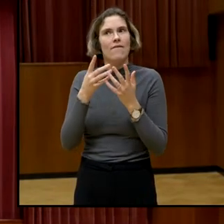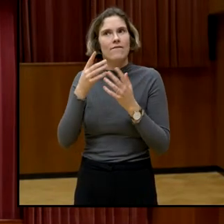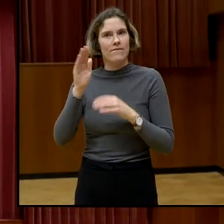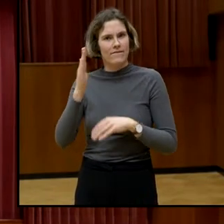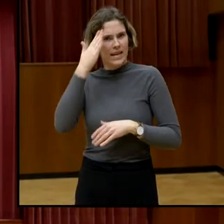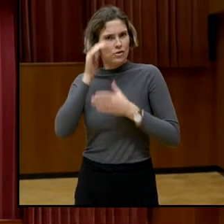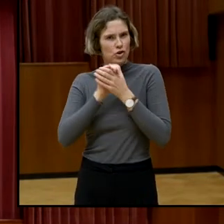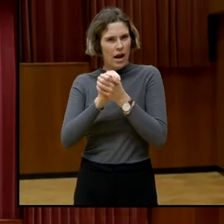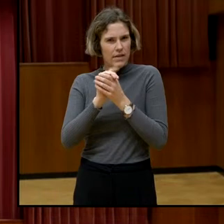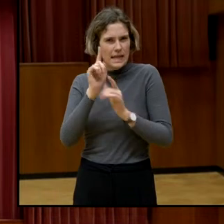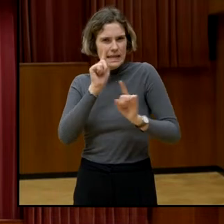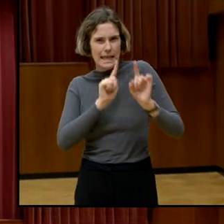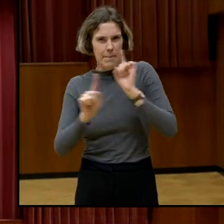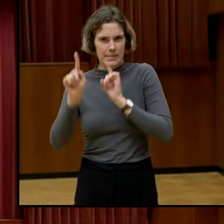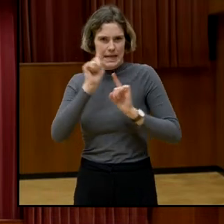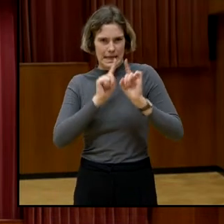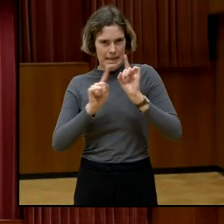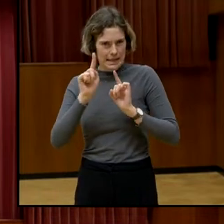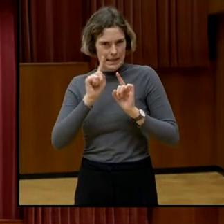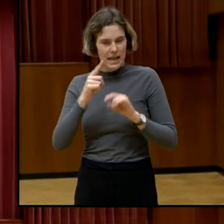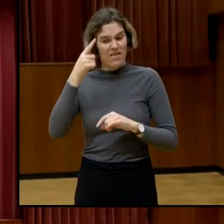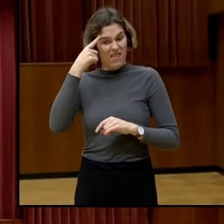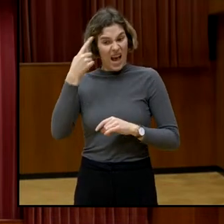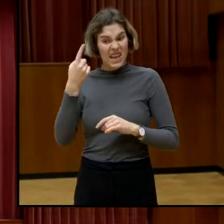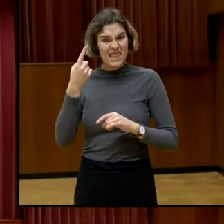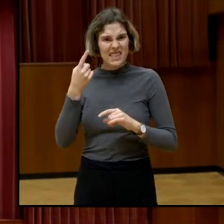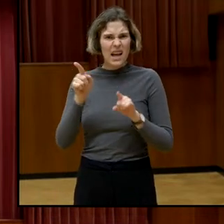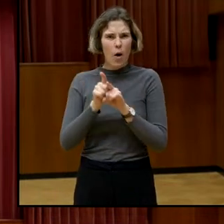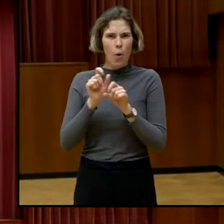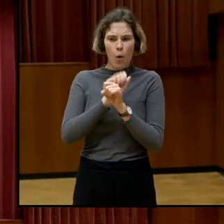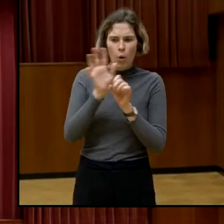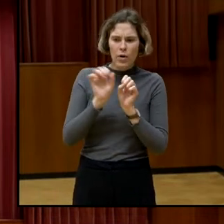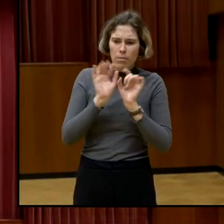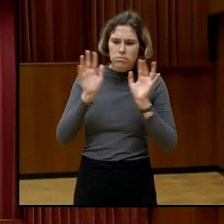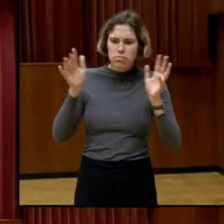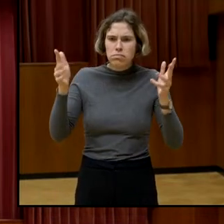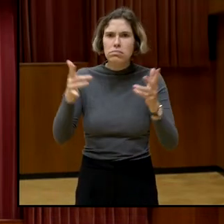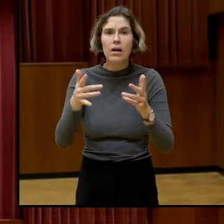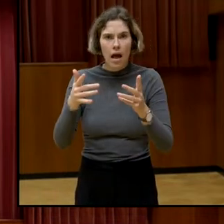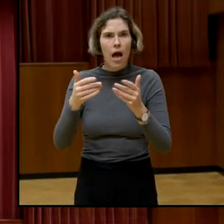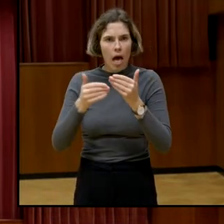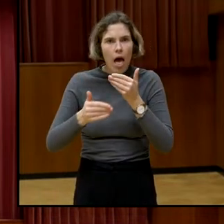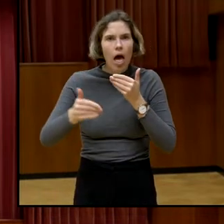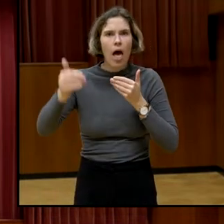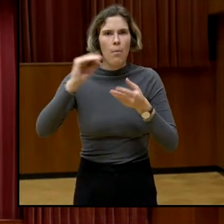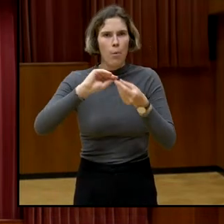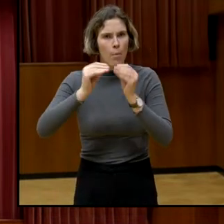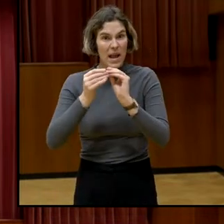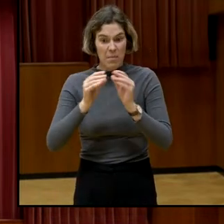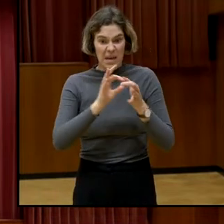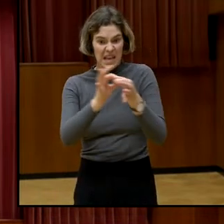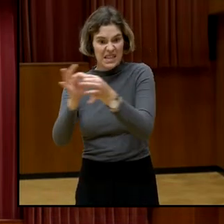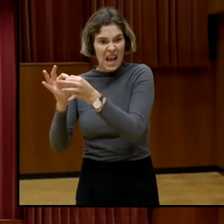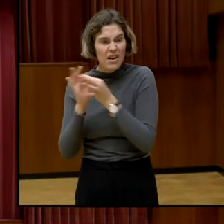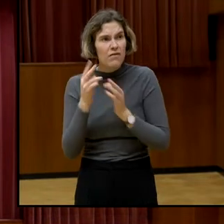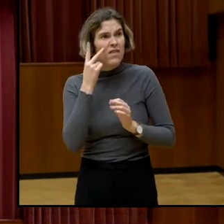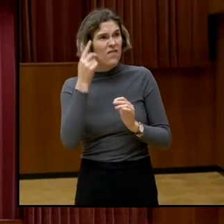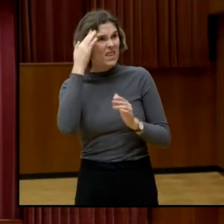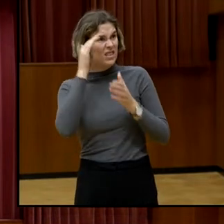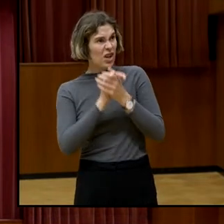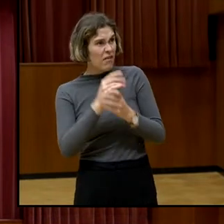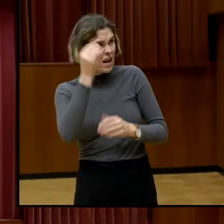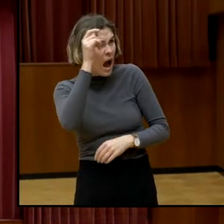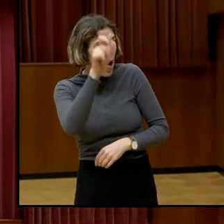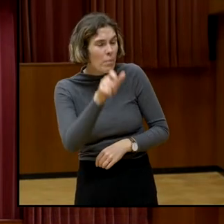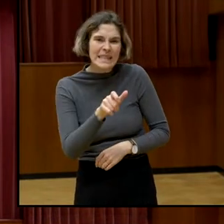auch ein regelrechtes Problem, mit dem wir als Gesellschaft immer stärker konfrontiert werden. In seinem